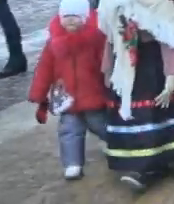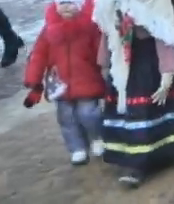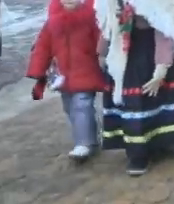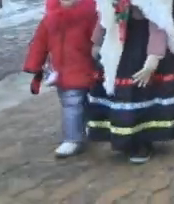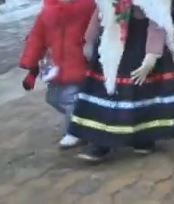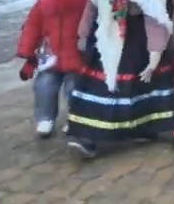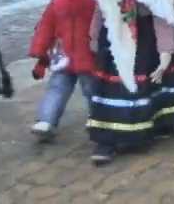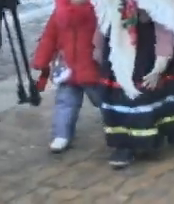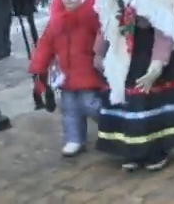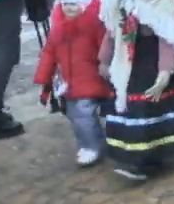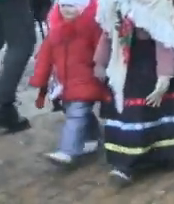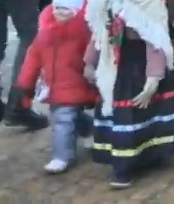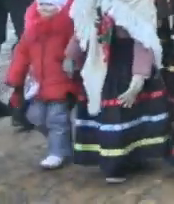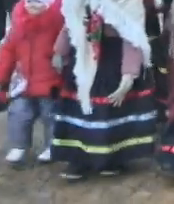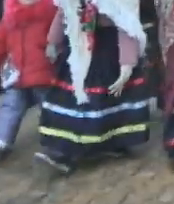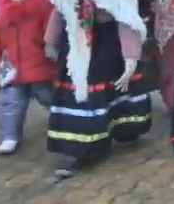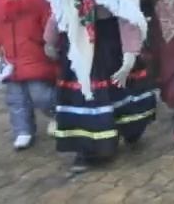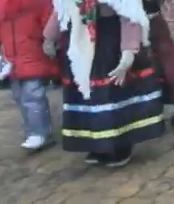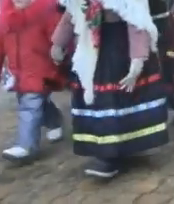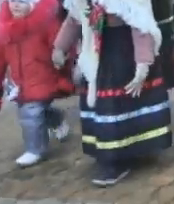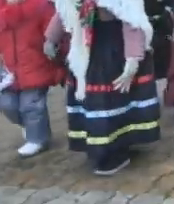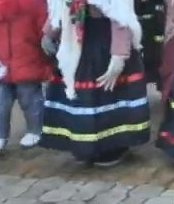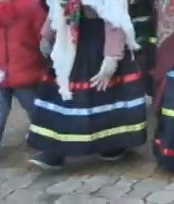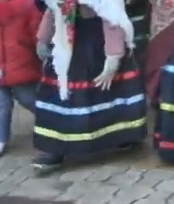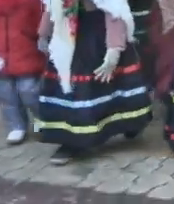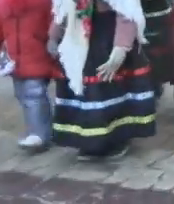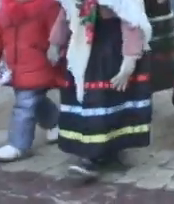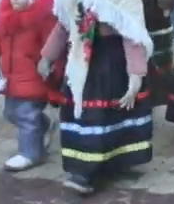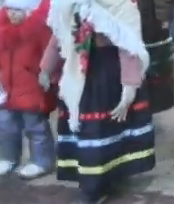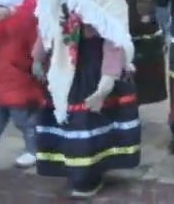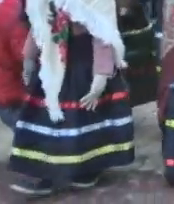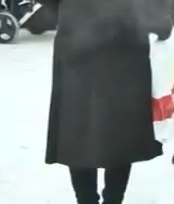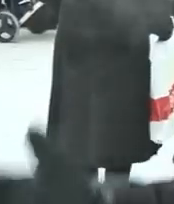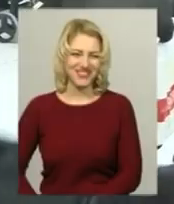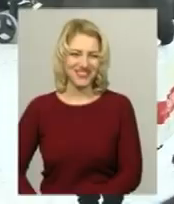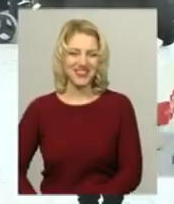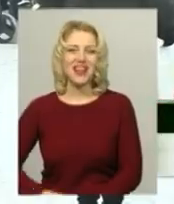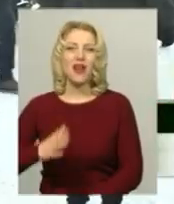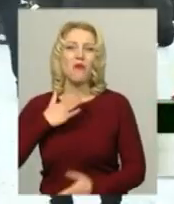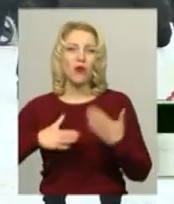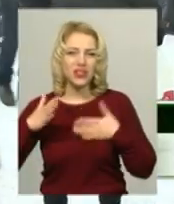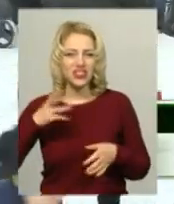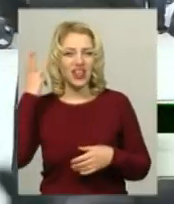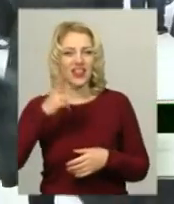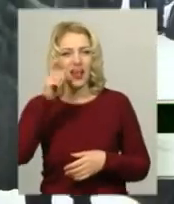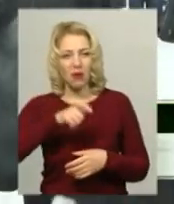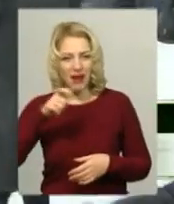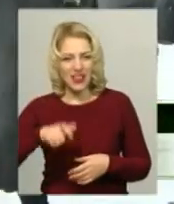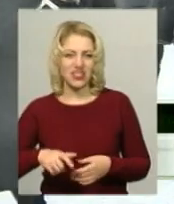Божий народився». Потішили хмельничан